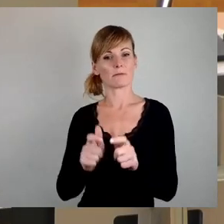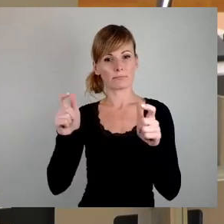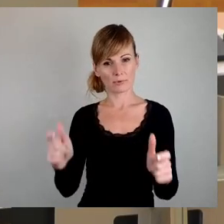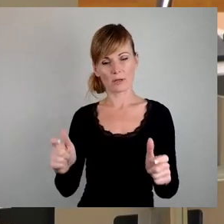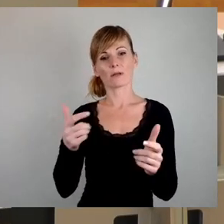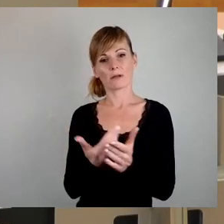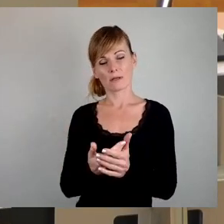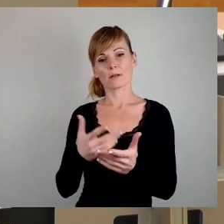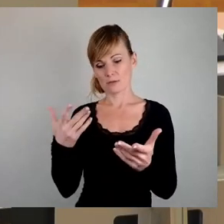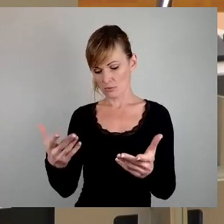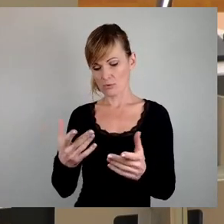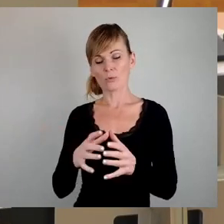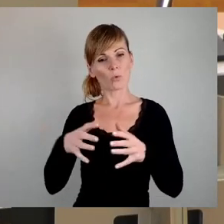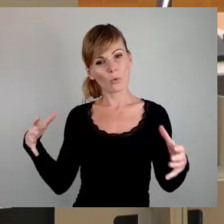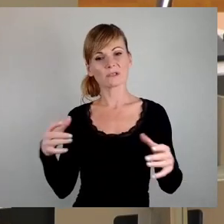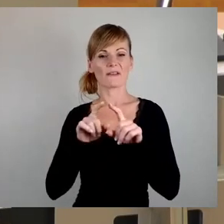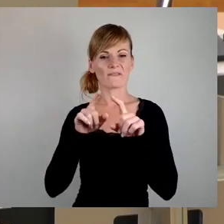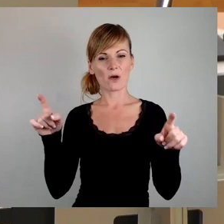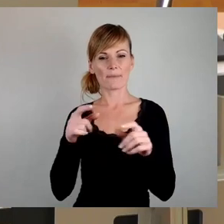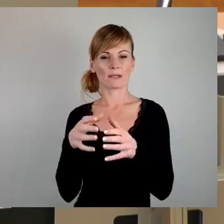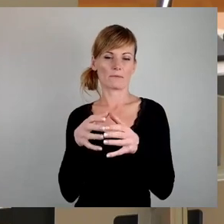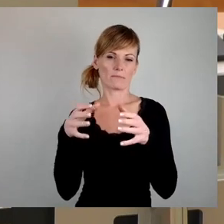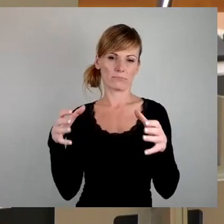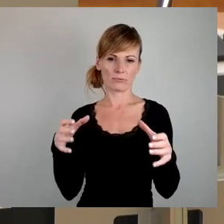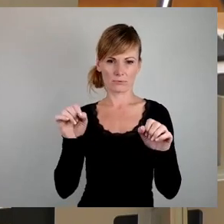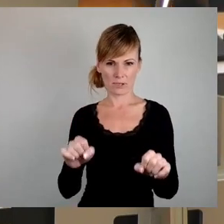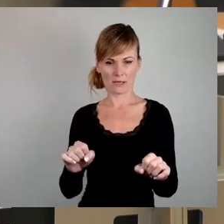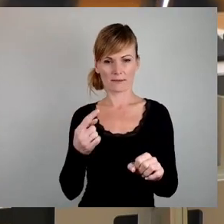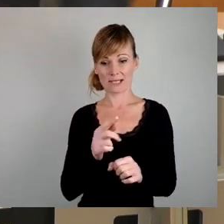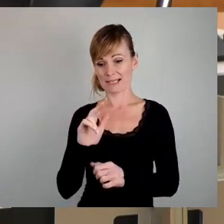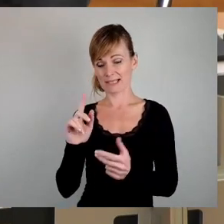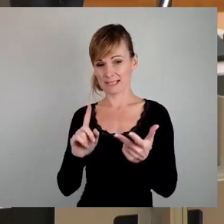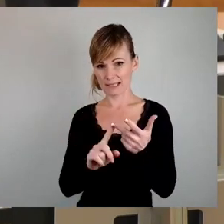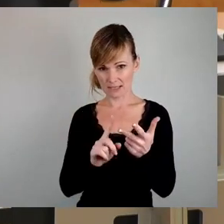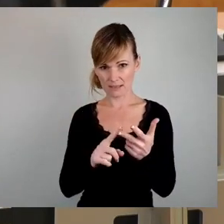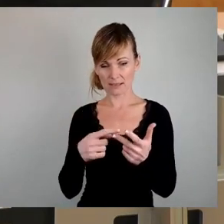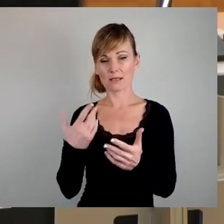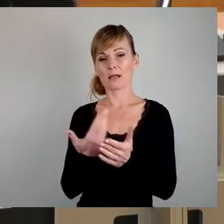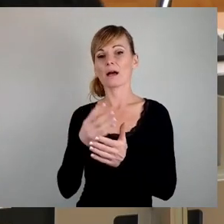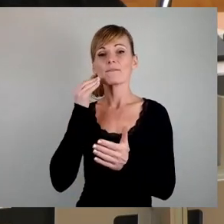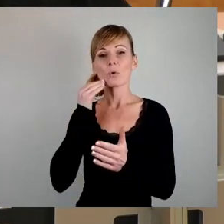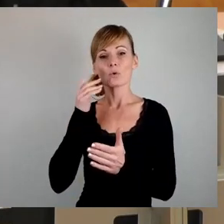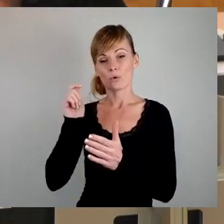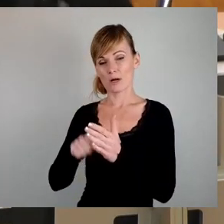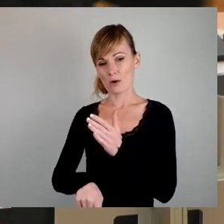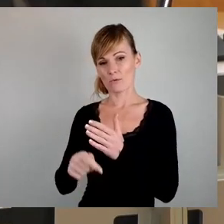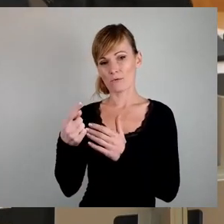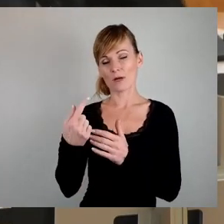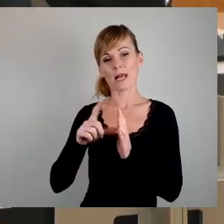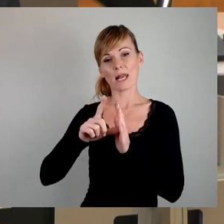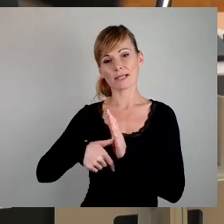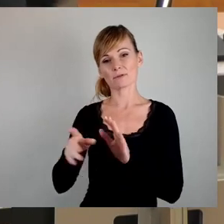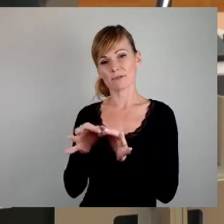Unternehmensgröße anwachsen. Drittens, der Erwerb steht im Einklang mit der Leistungsfähigkeit der WED und den